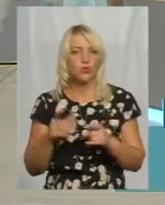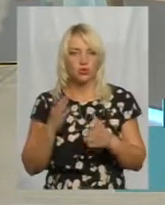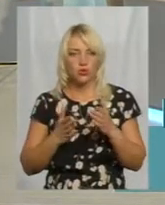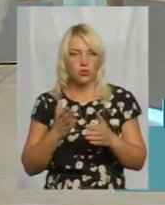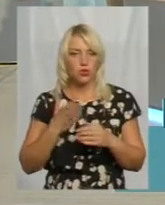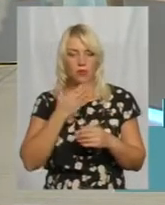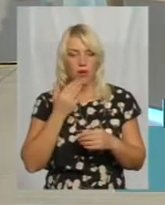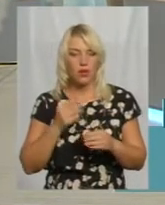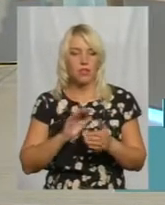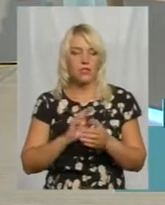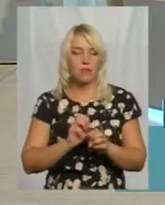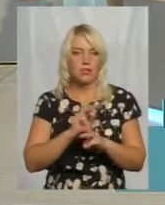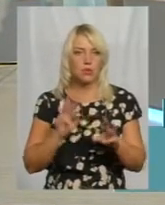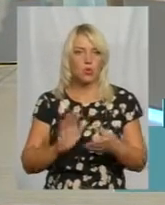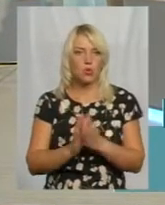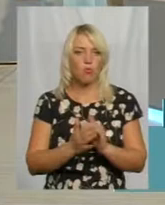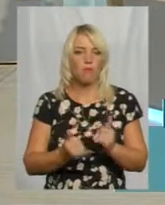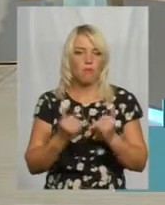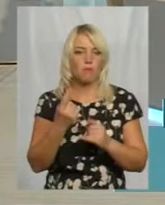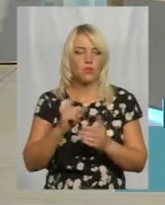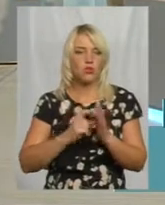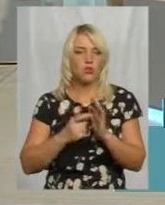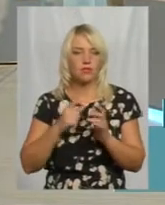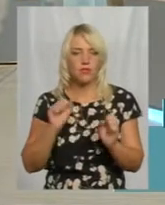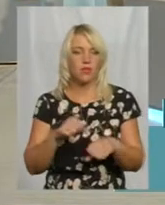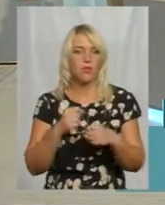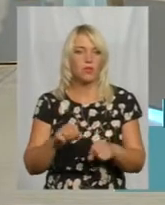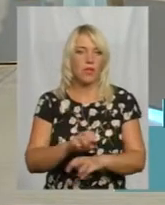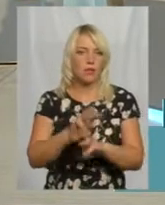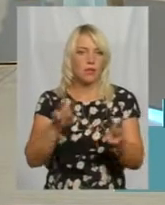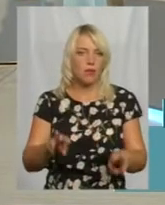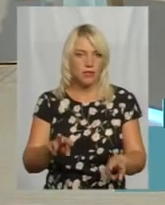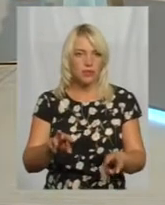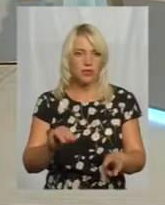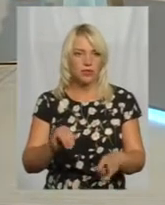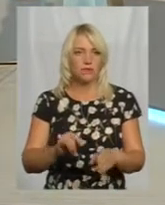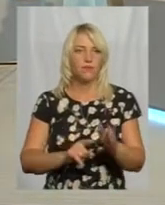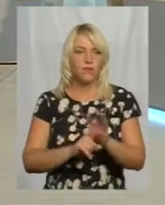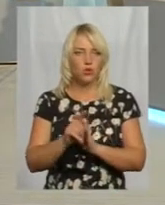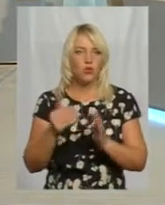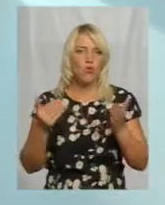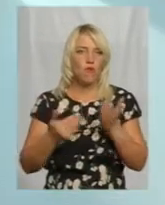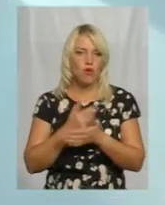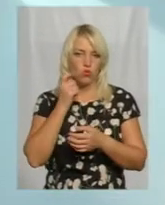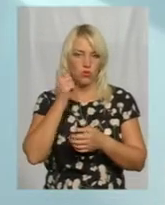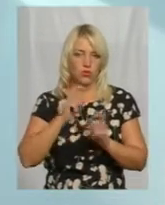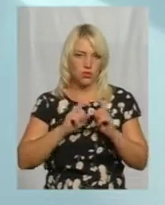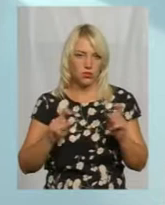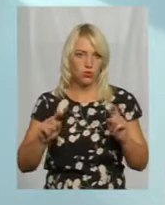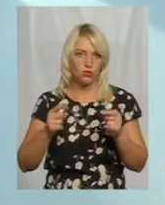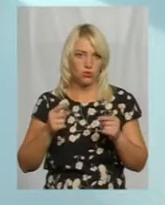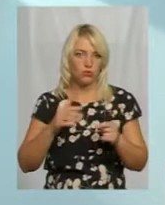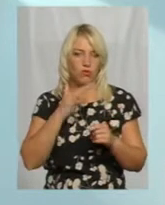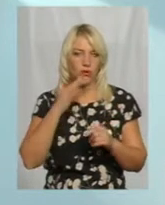забезпечити умов для першого класу, зрозуміло, неможливо і запустити нову українську школу. Тому